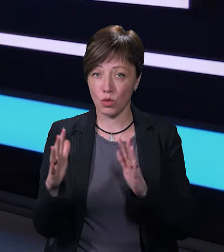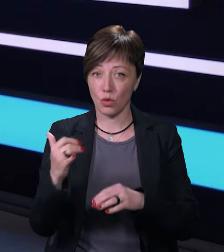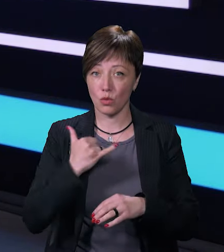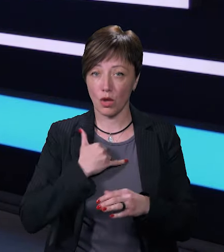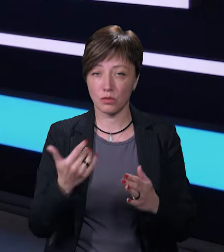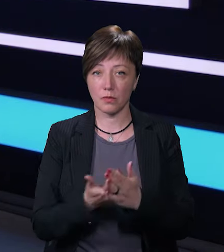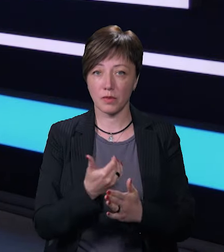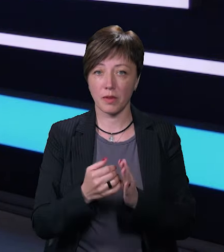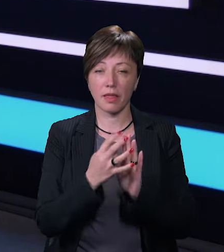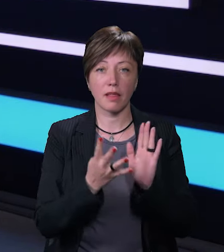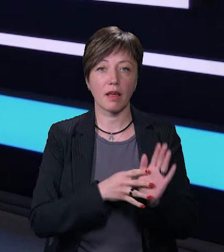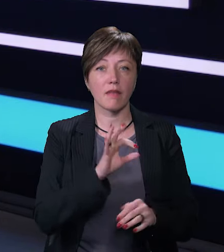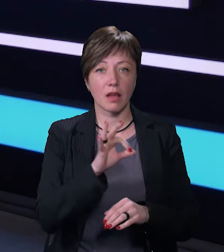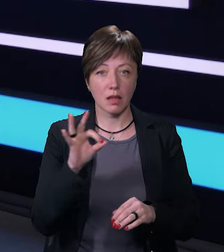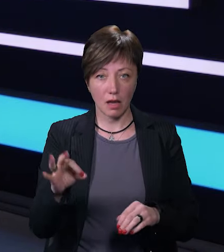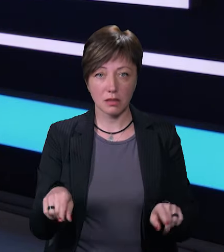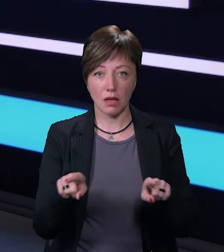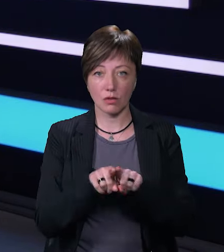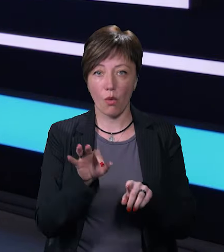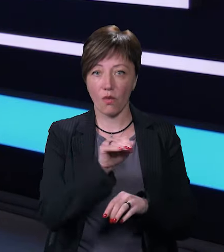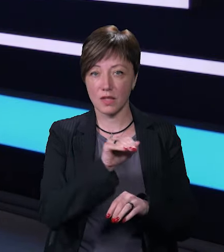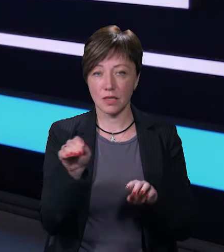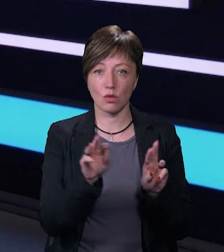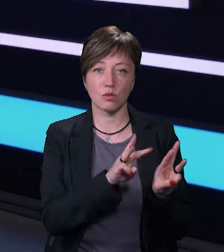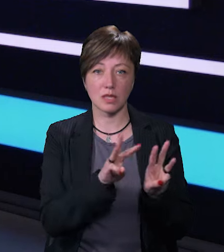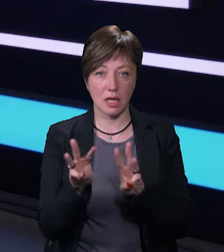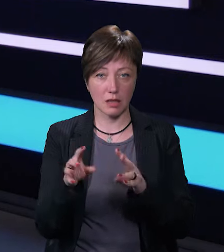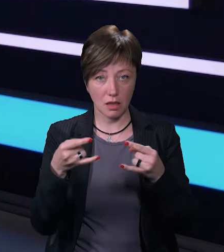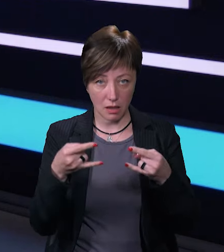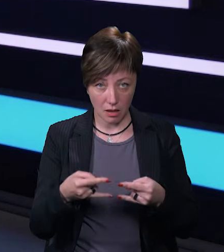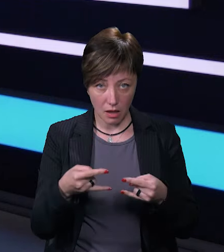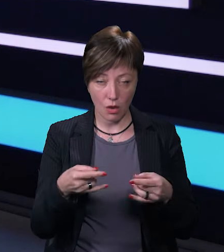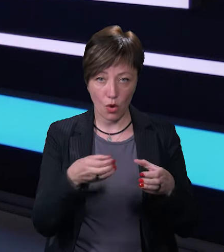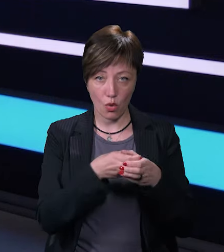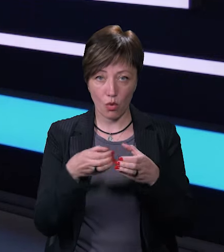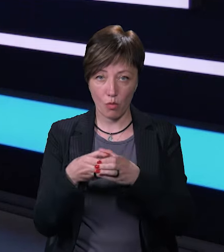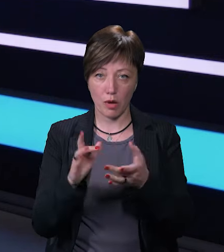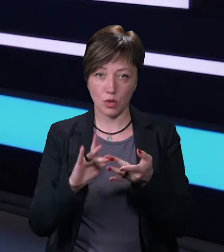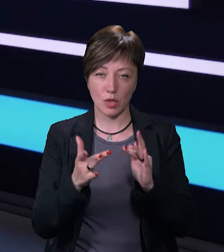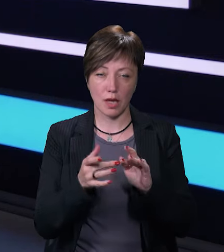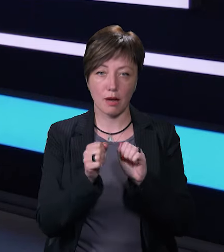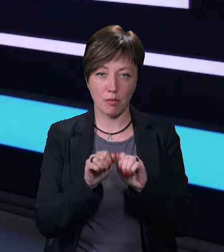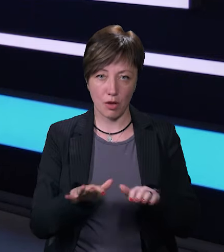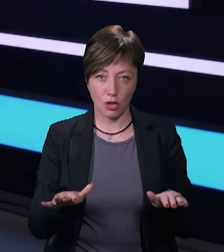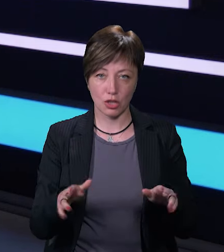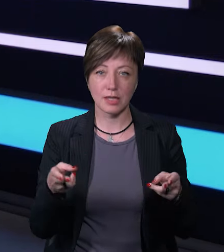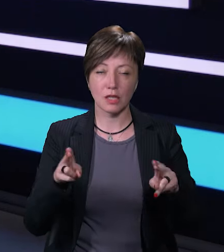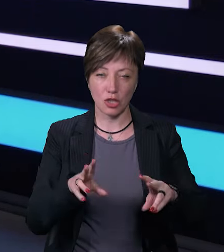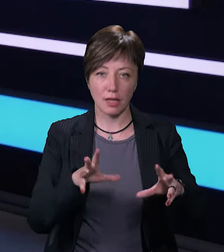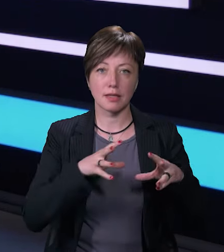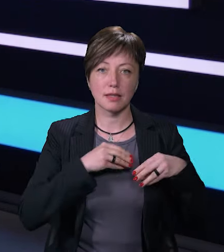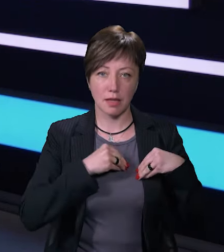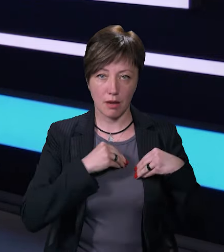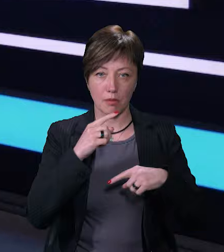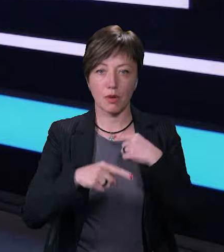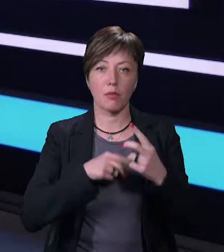нашому випуску О19, а також на офіційному сайті телеканалу та у групах у соціальних мережах. Залишайтеся з